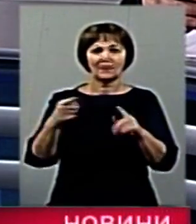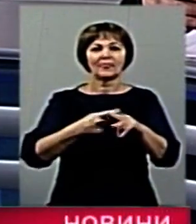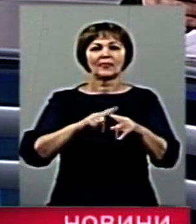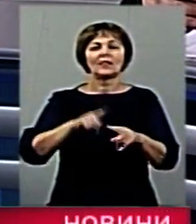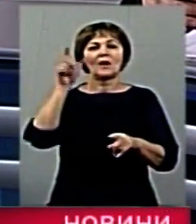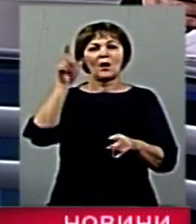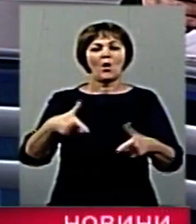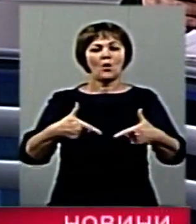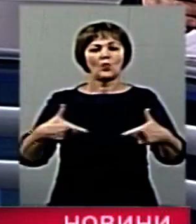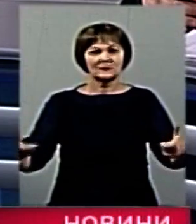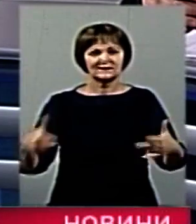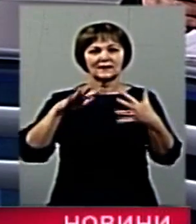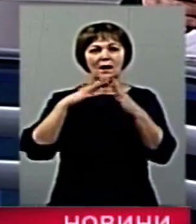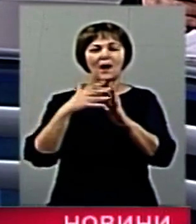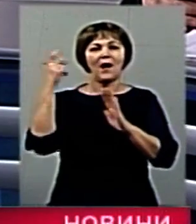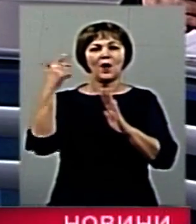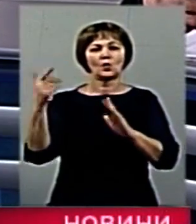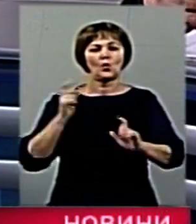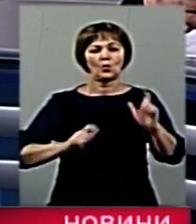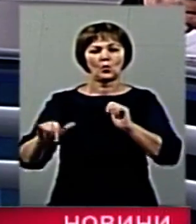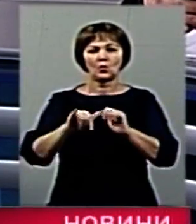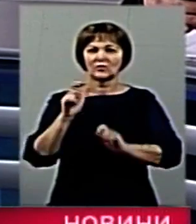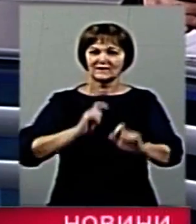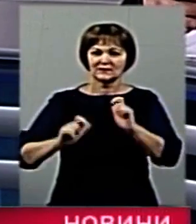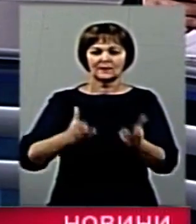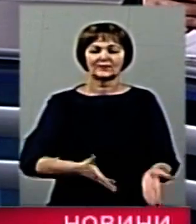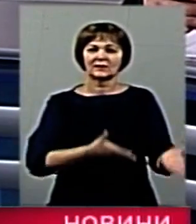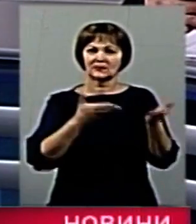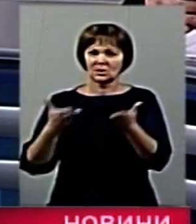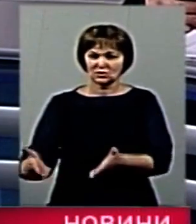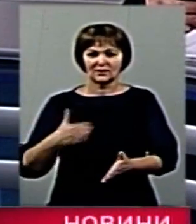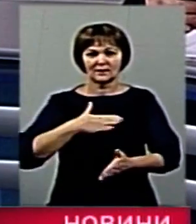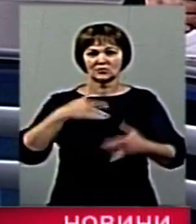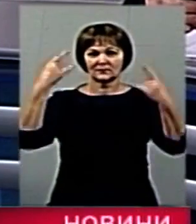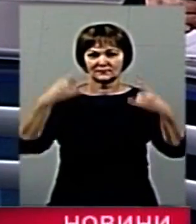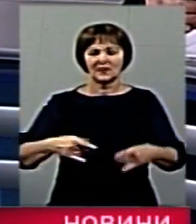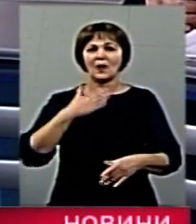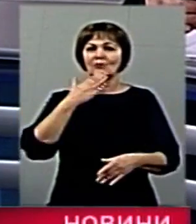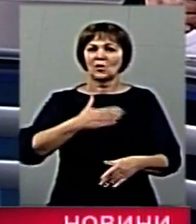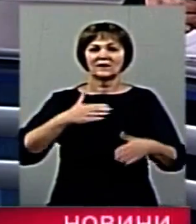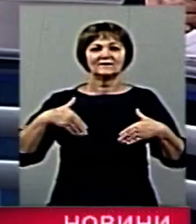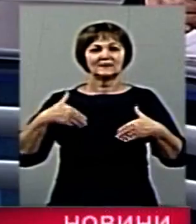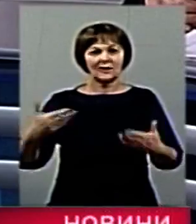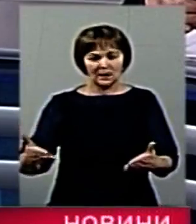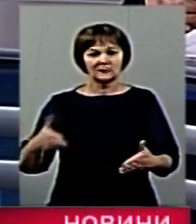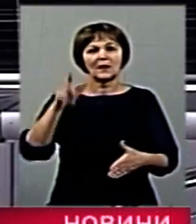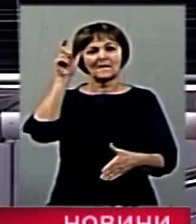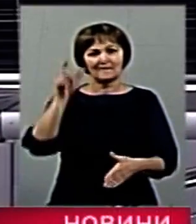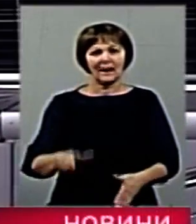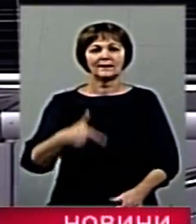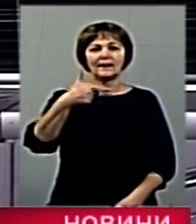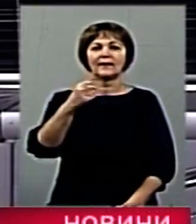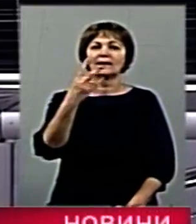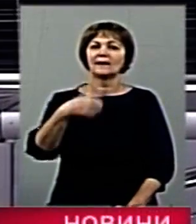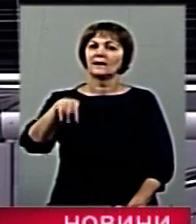Житомирського національного агроекологічного університету Геннадій Махорін у нашій студії. Мої вітання вам, пане Геннадію. Скажіть, будь ласка, чи є